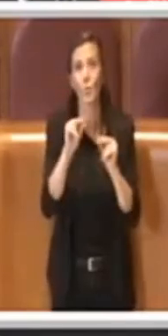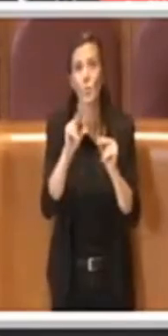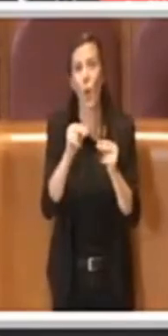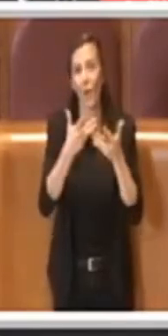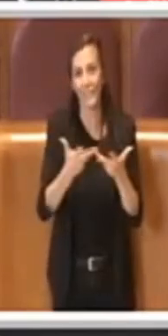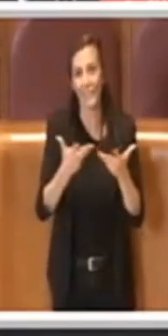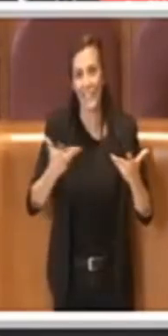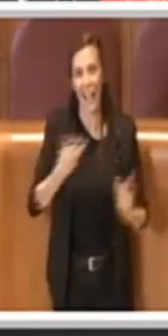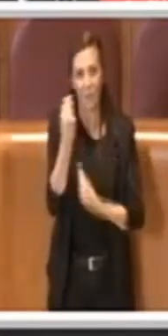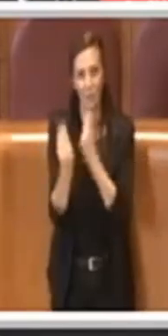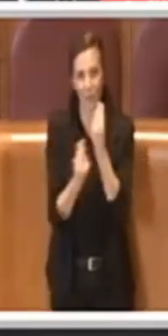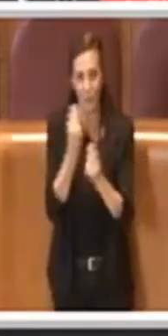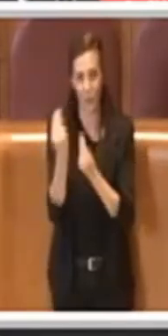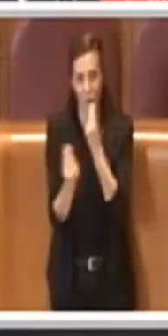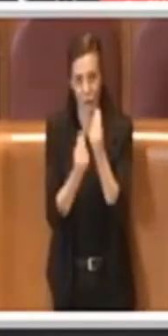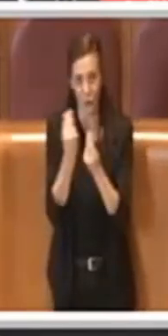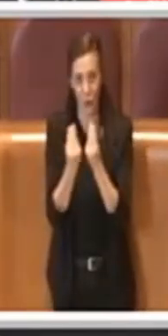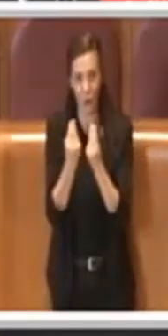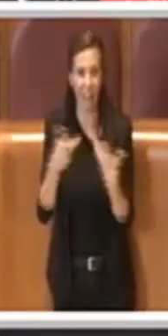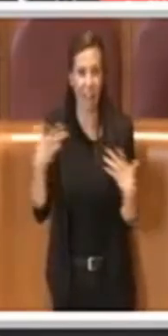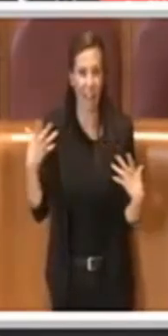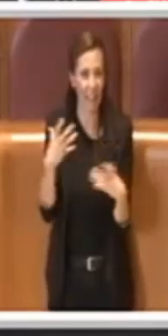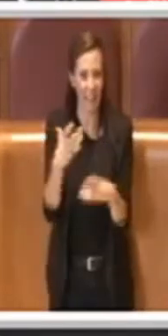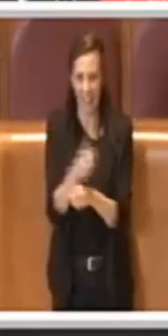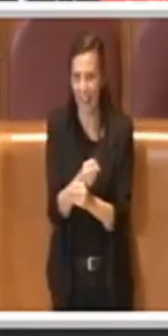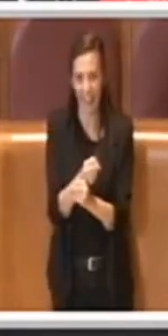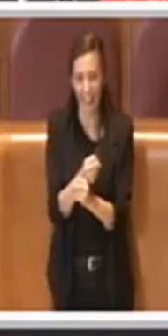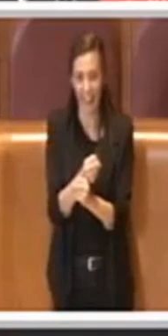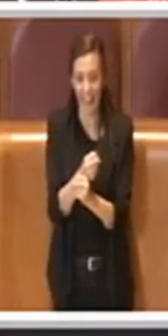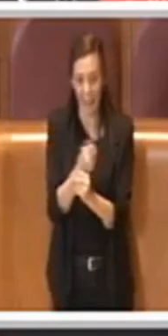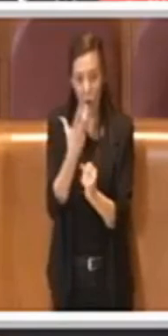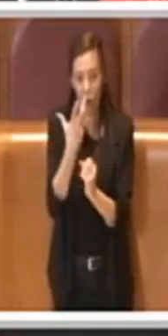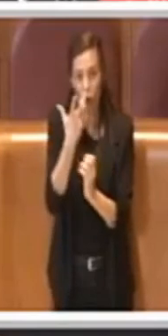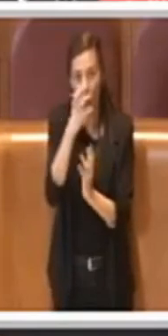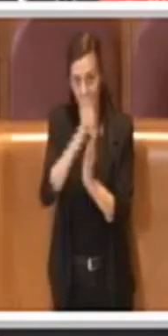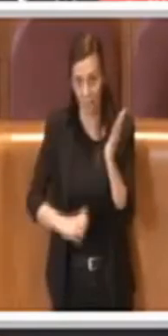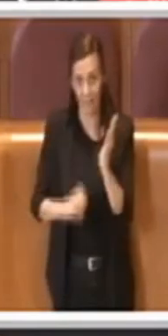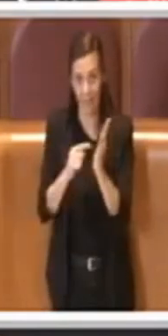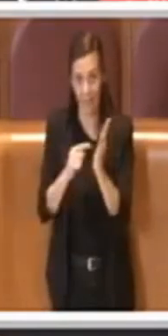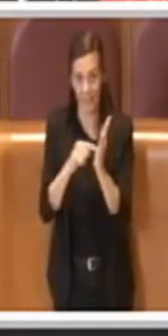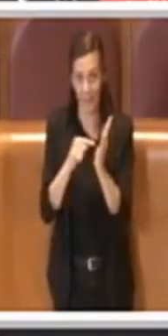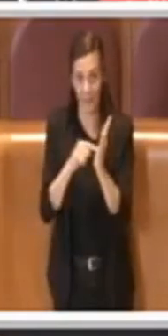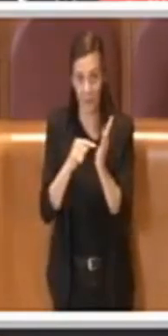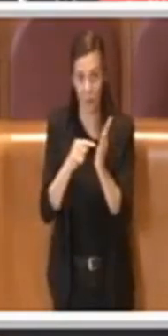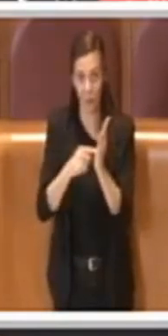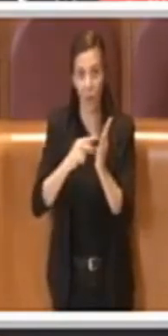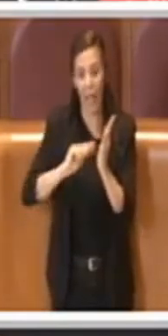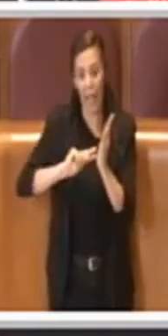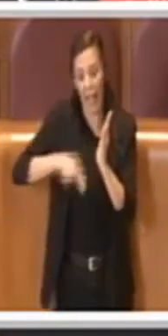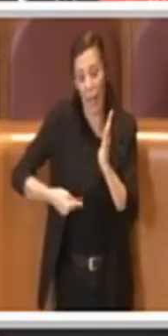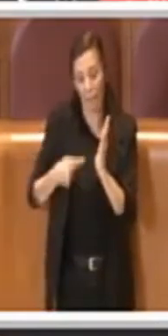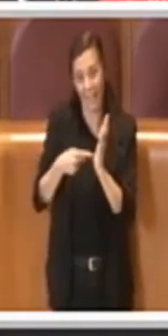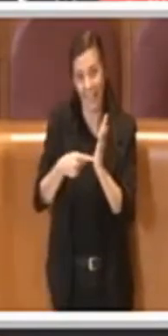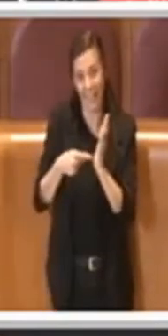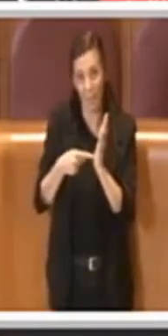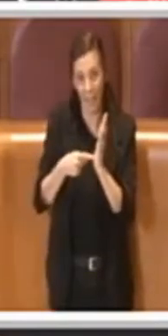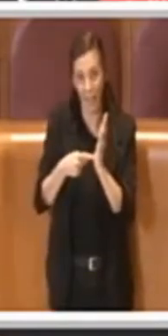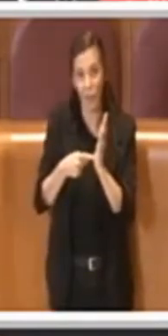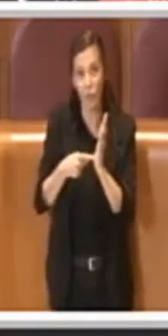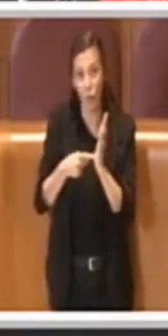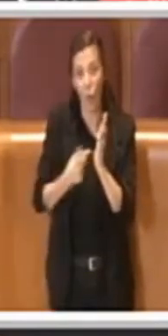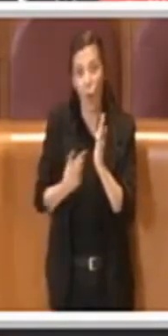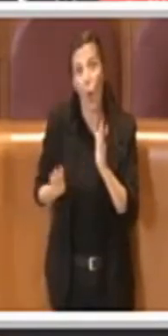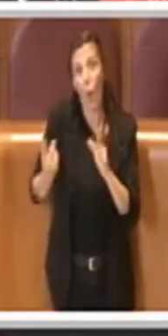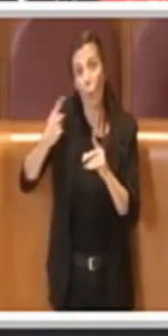da gioco. Questo in estrema sintesi è il contenuto dell'emendamento così come subemendato